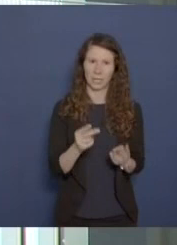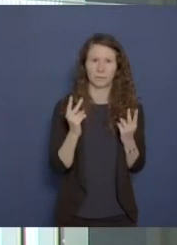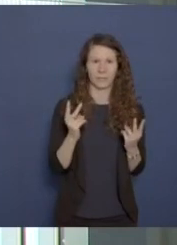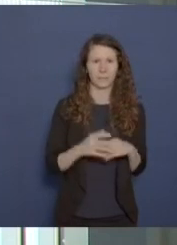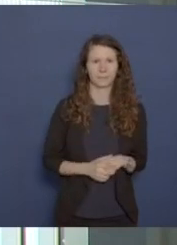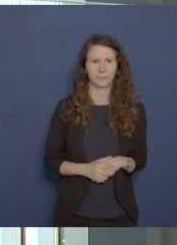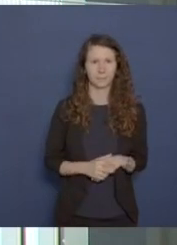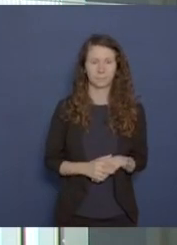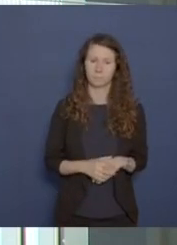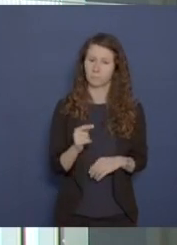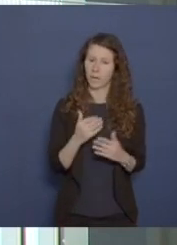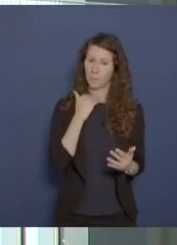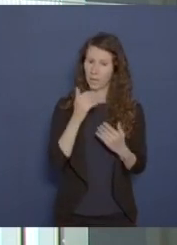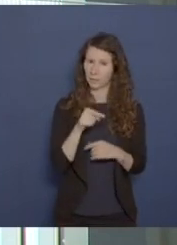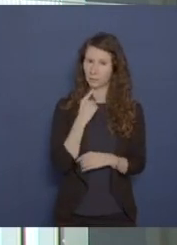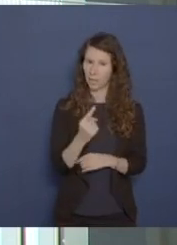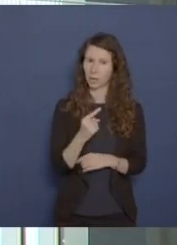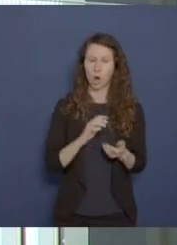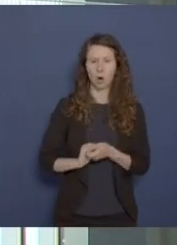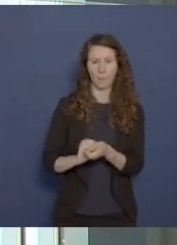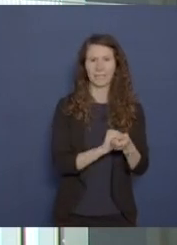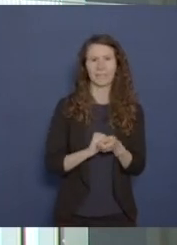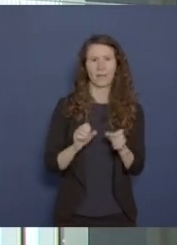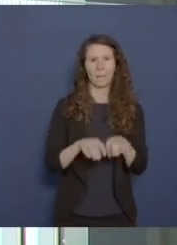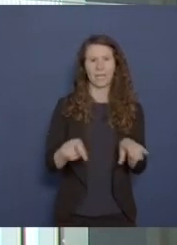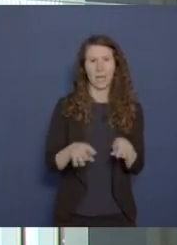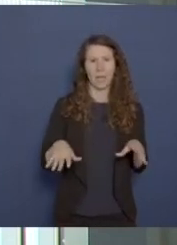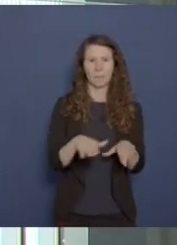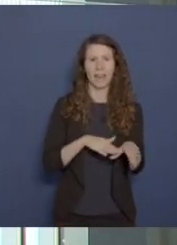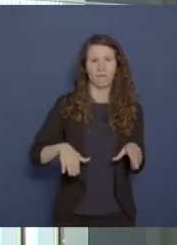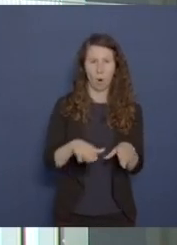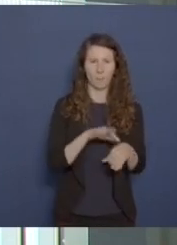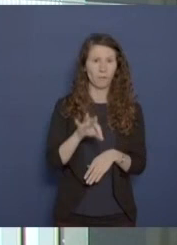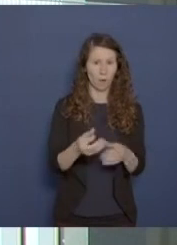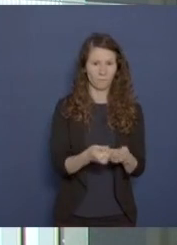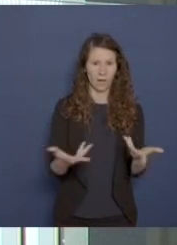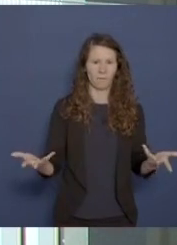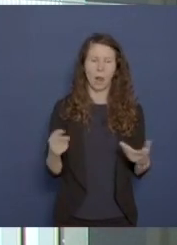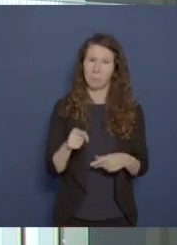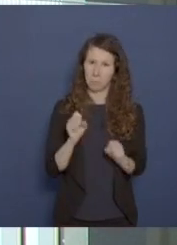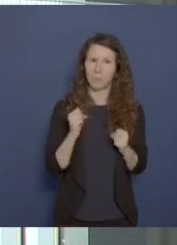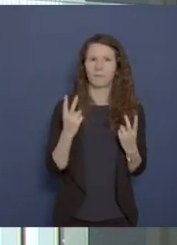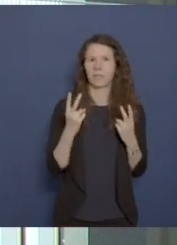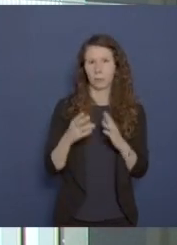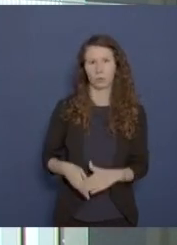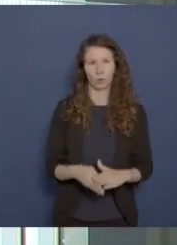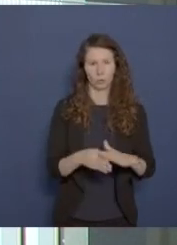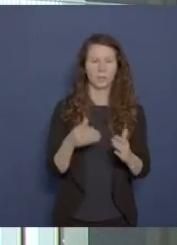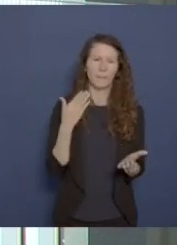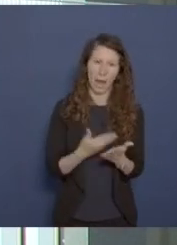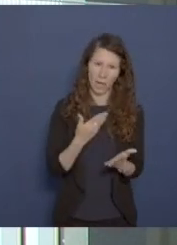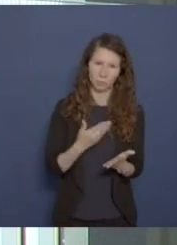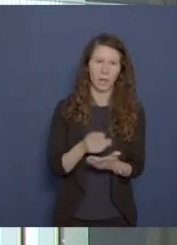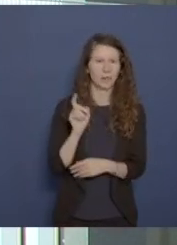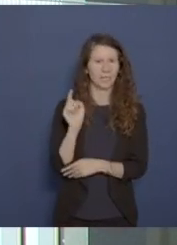Laut dem Bericht könnten kooperative Medienplattformen zu dieser Vielfalt einen wichtigen Beitrag leisten, wenn sie beispielsweise